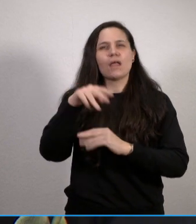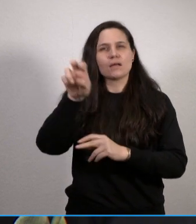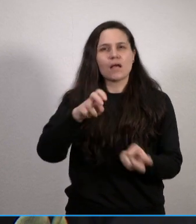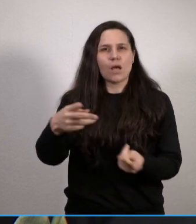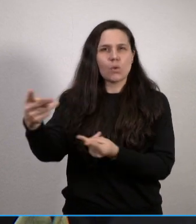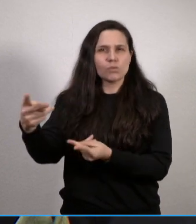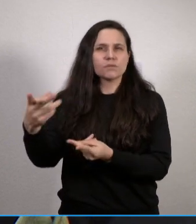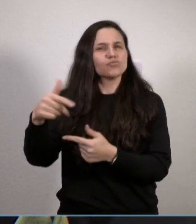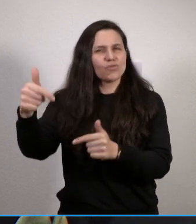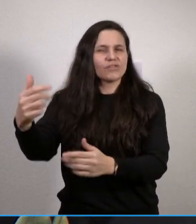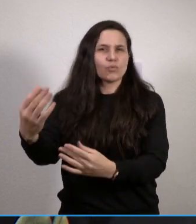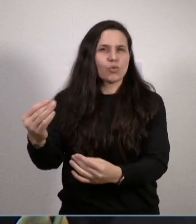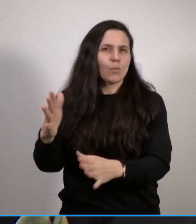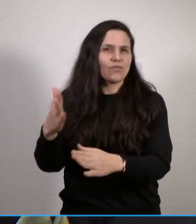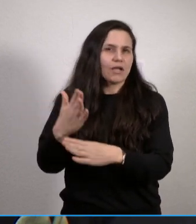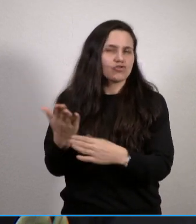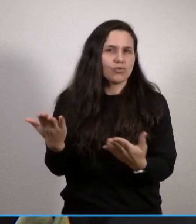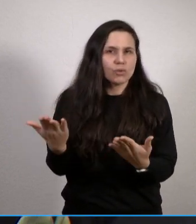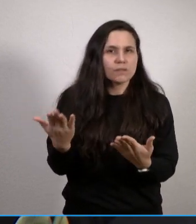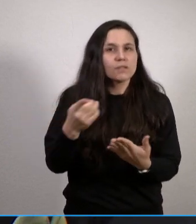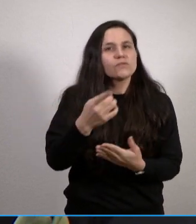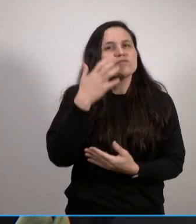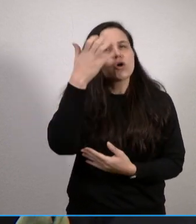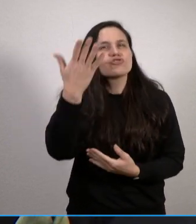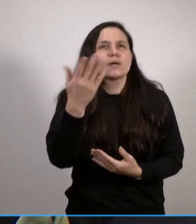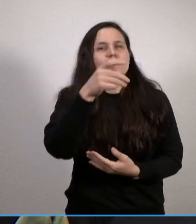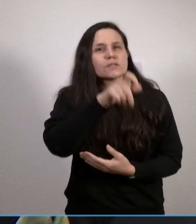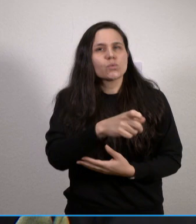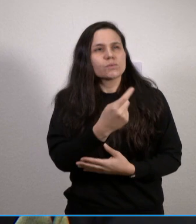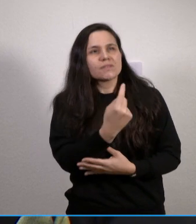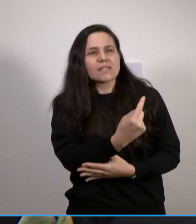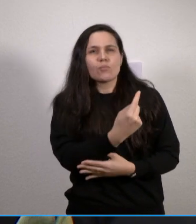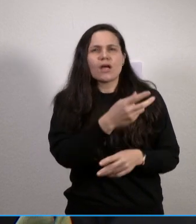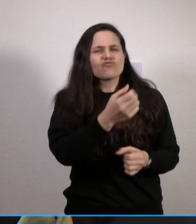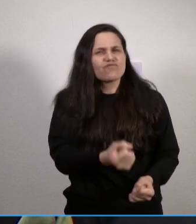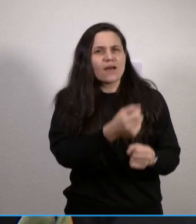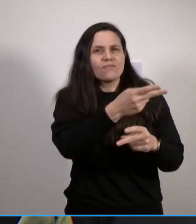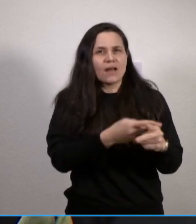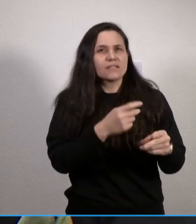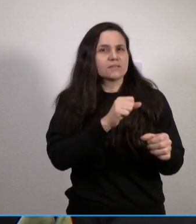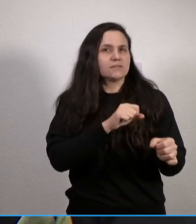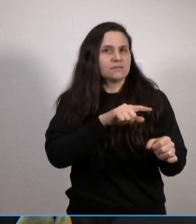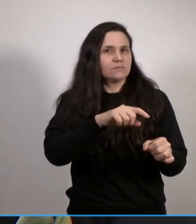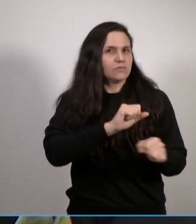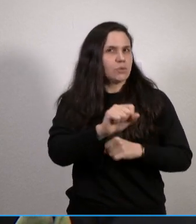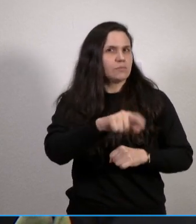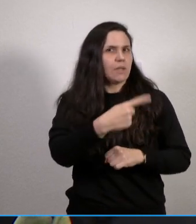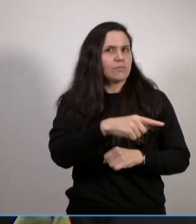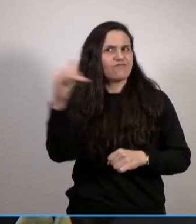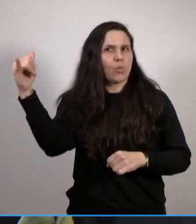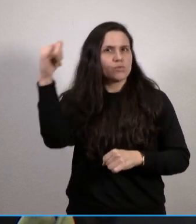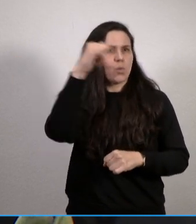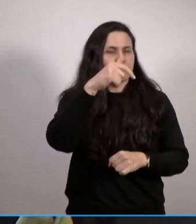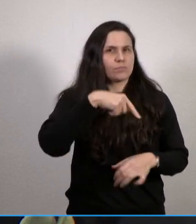Sie, Herr Professor Haverich, dass dann durchaus auch Schwerstverletzte überhaupt nach Norddeutschland ausgeflogen werden können? Dass das also